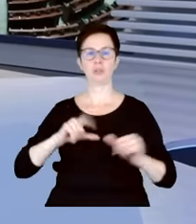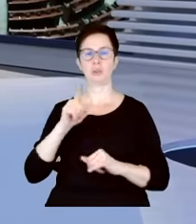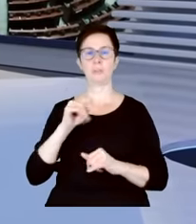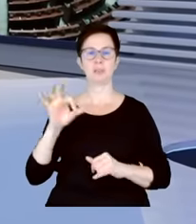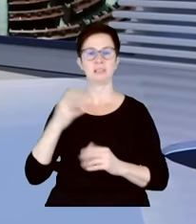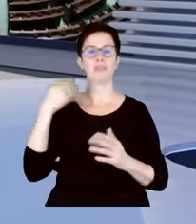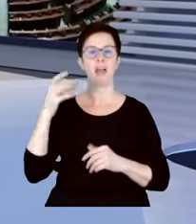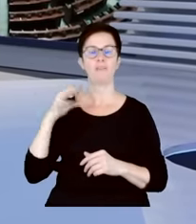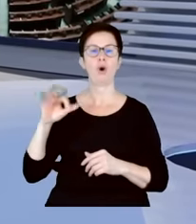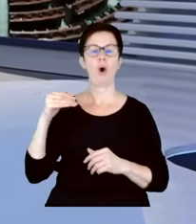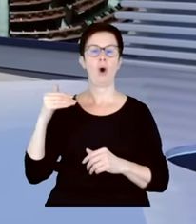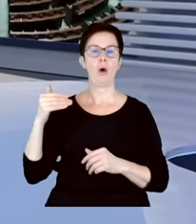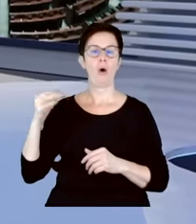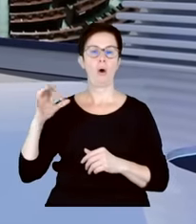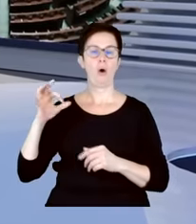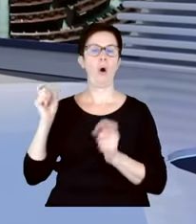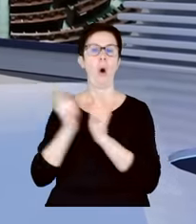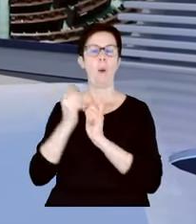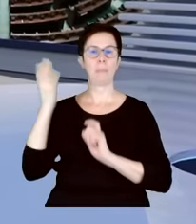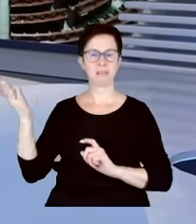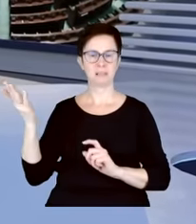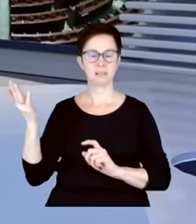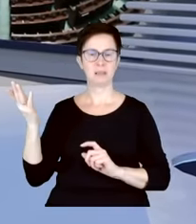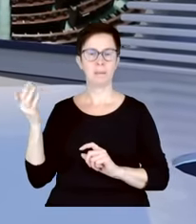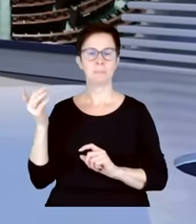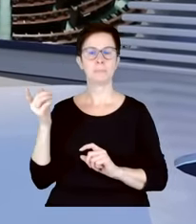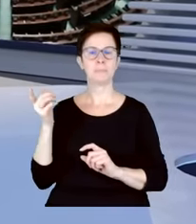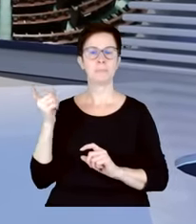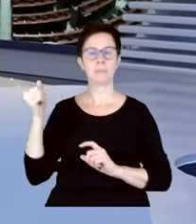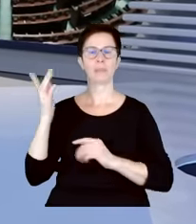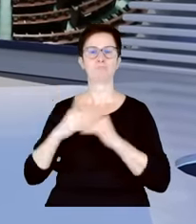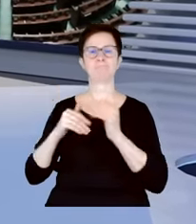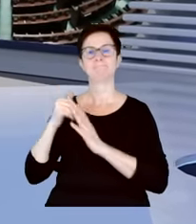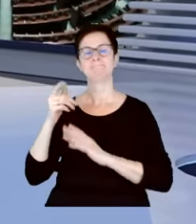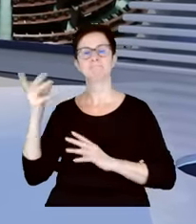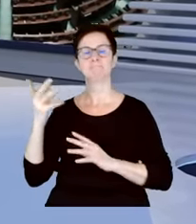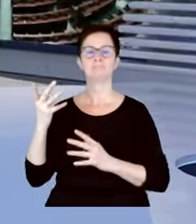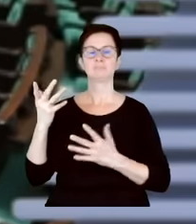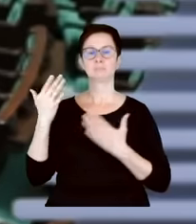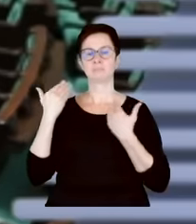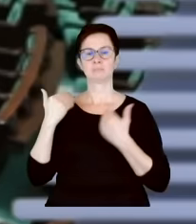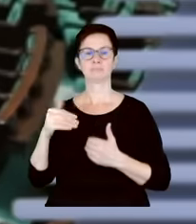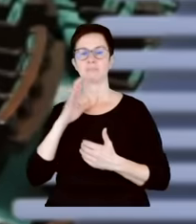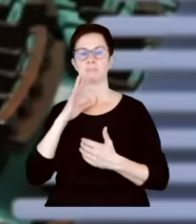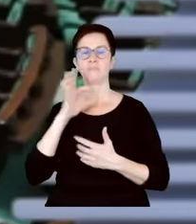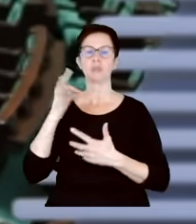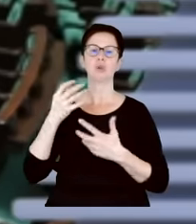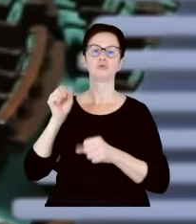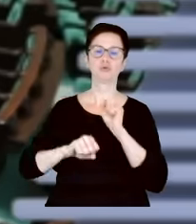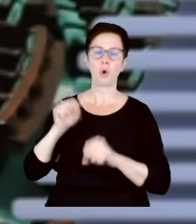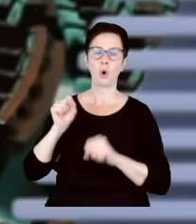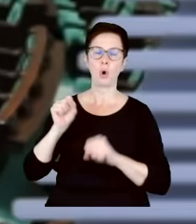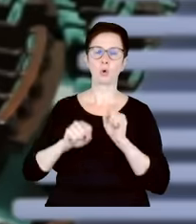dominowała tam narrację Platformy Obywatelskiej, budowała taki wizerunek np. wymiaru sprawiedliwości Trybunału